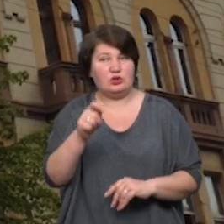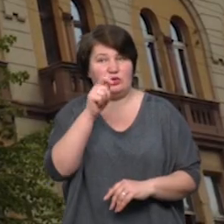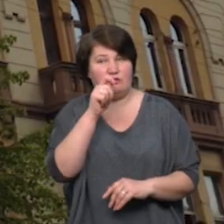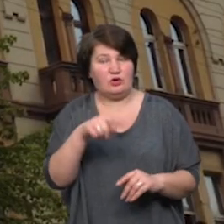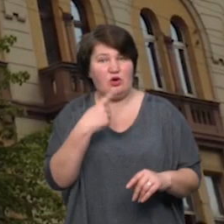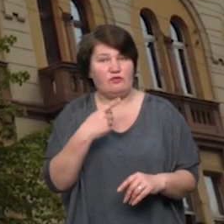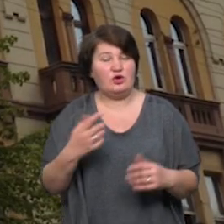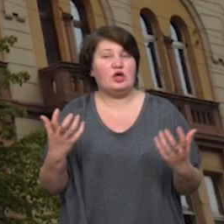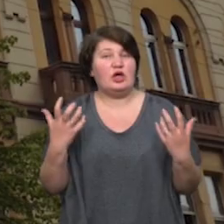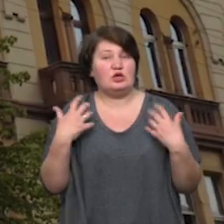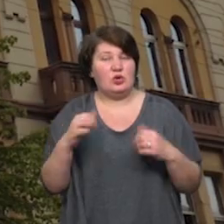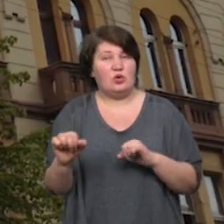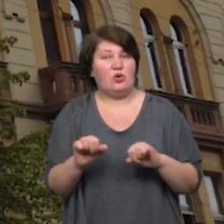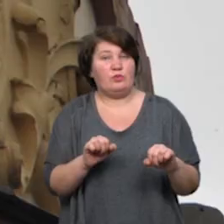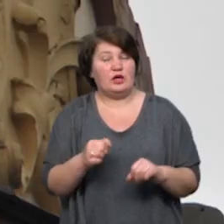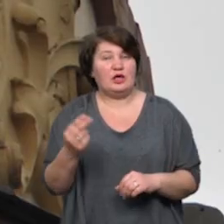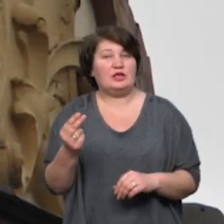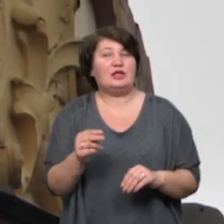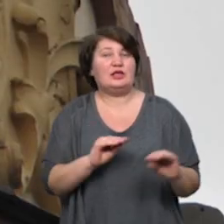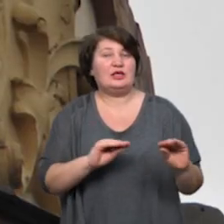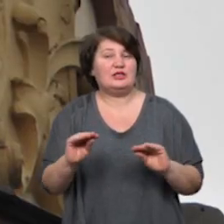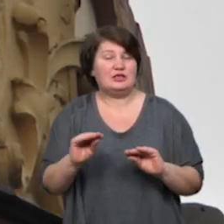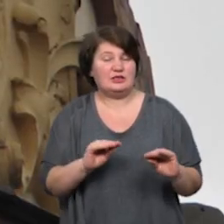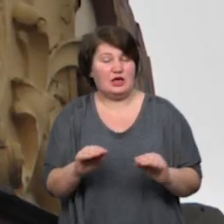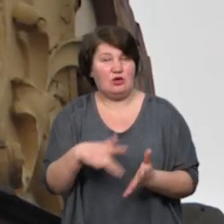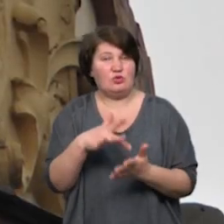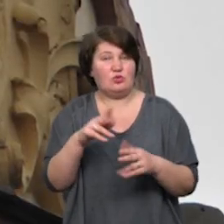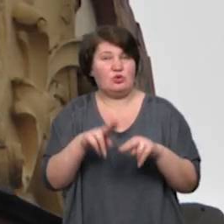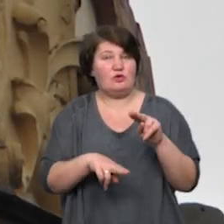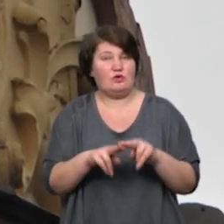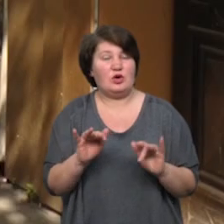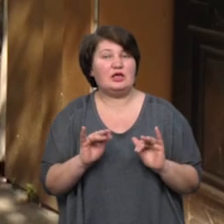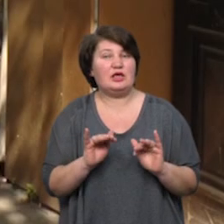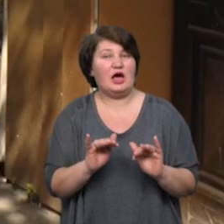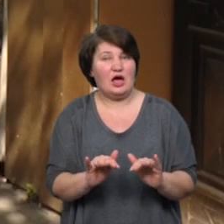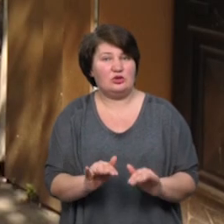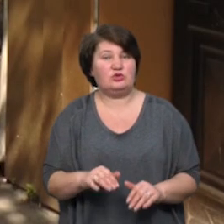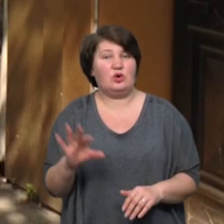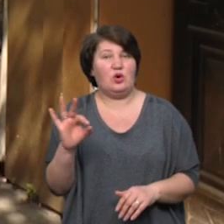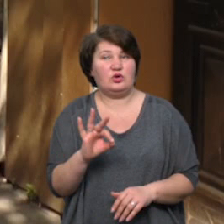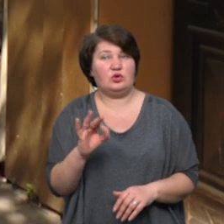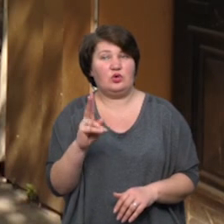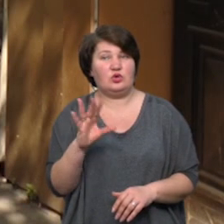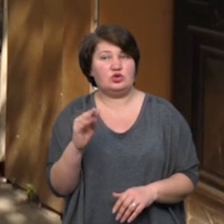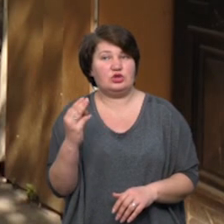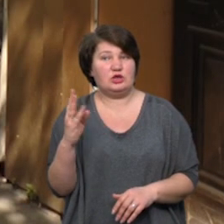управління архітектури, дизайну та містобудівної діяльності Івано-Франківської міської ради Орест Кошик.